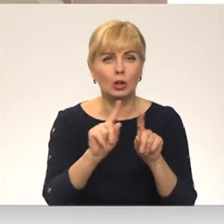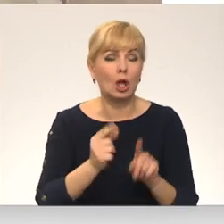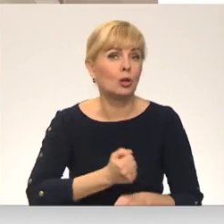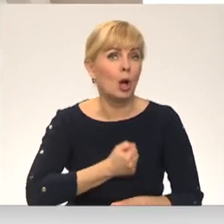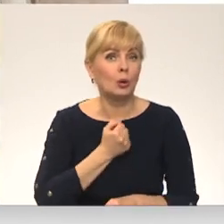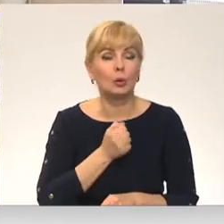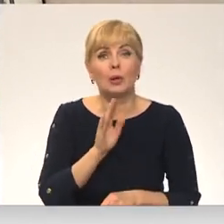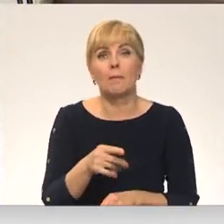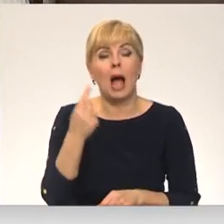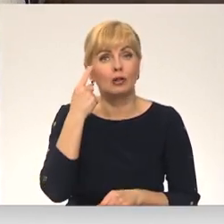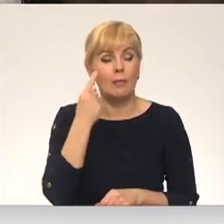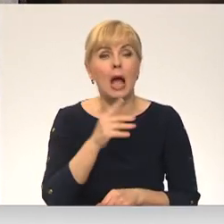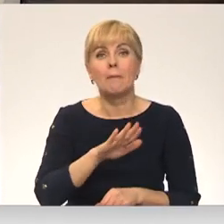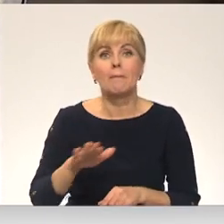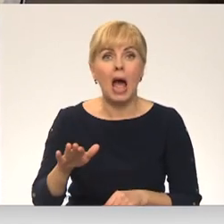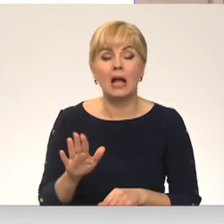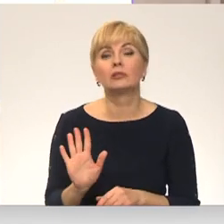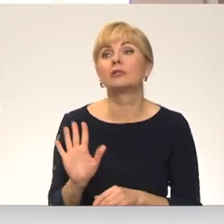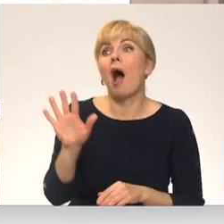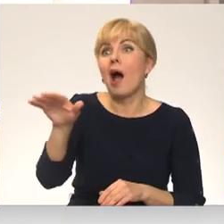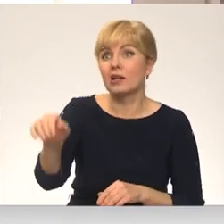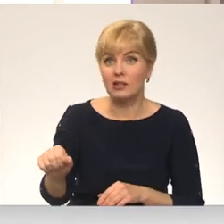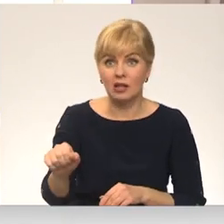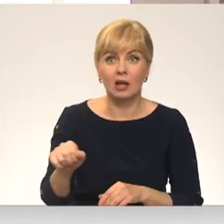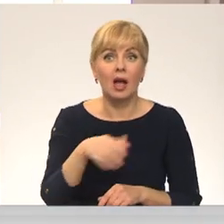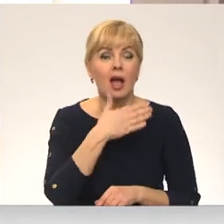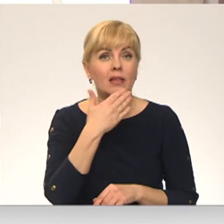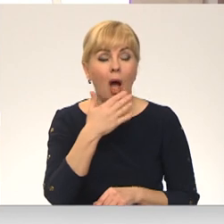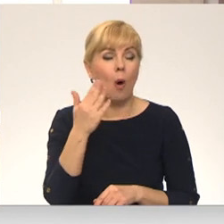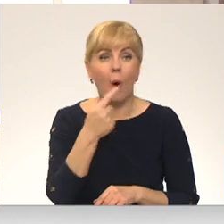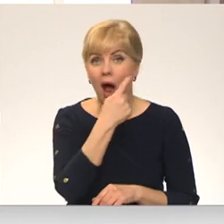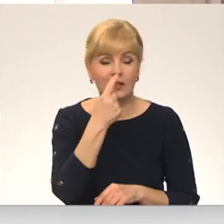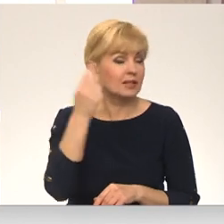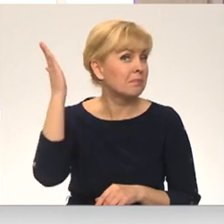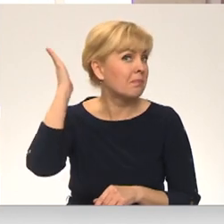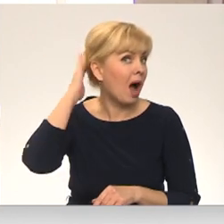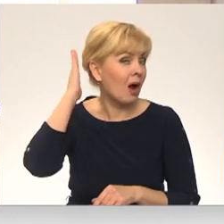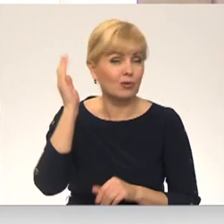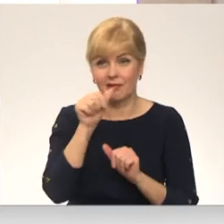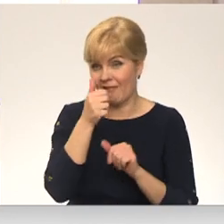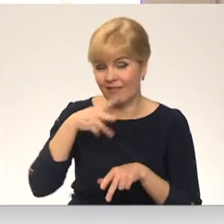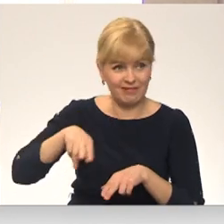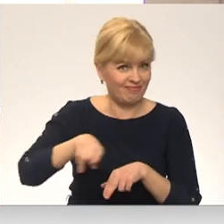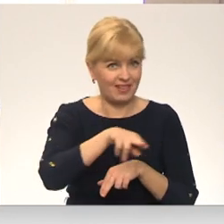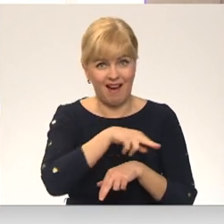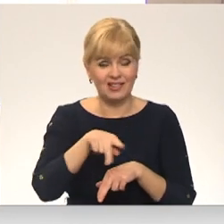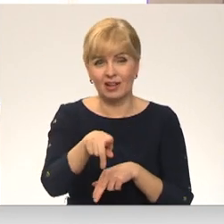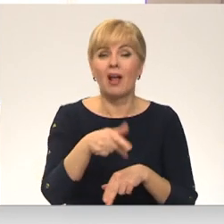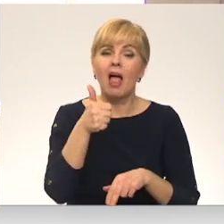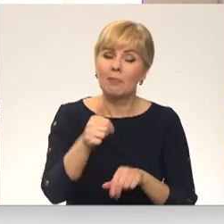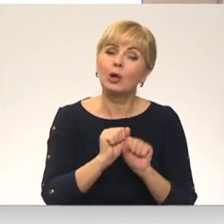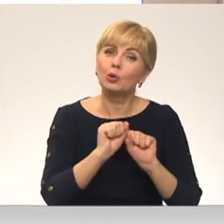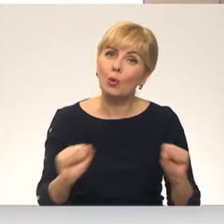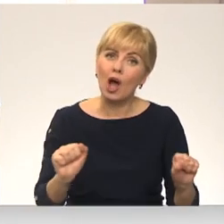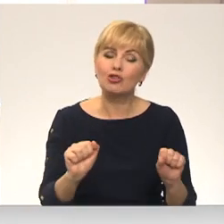grūti iedomāties, ka bērns pēc tām aizsniegtos. Nav acu pakausīja. Tā ir vistrakākā lieta. Tāpēc ir ļoti svarīgi šie drošā vidi,